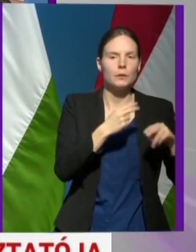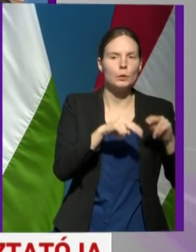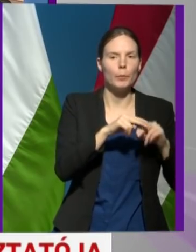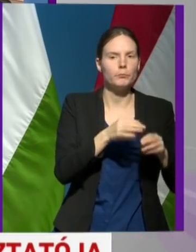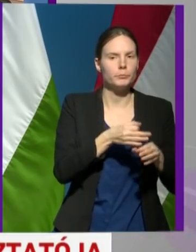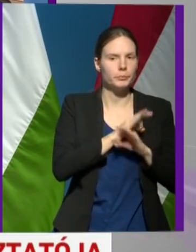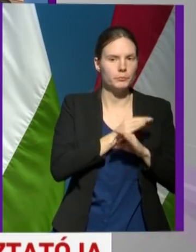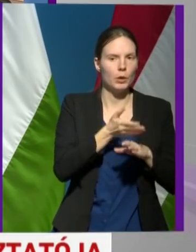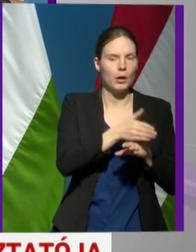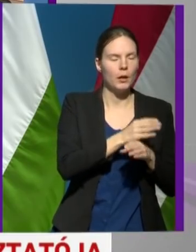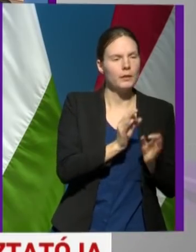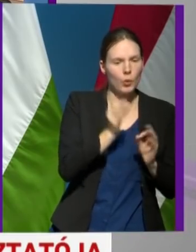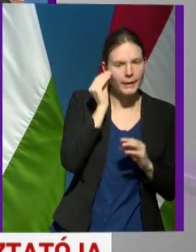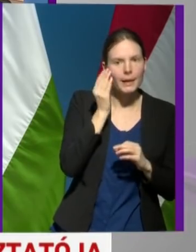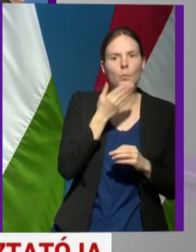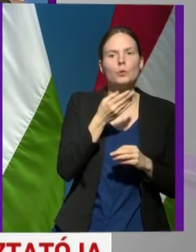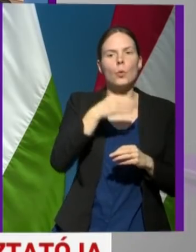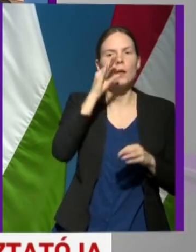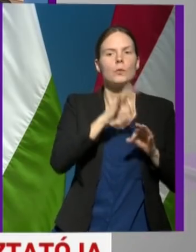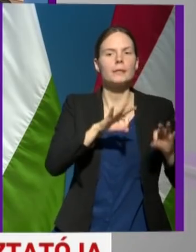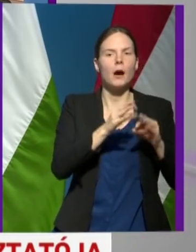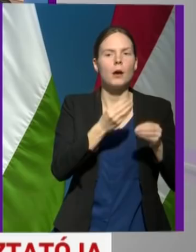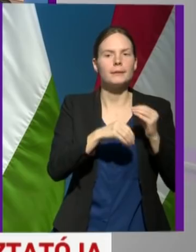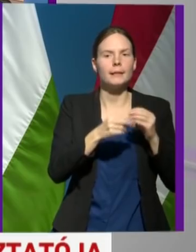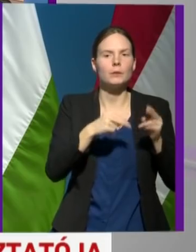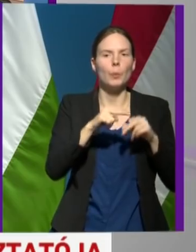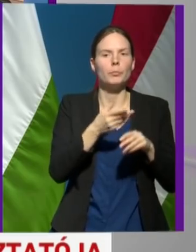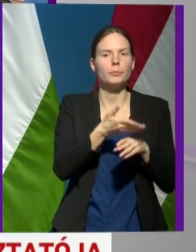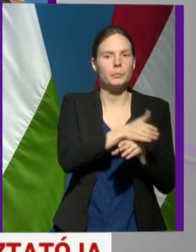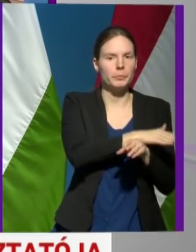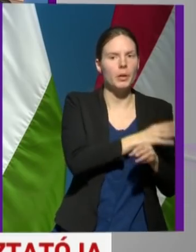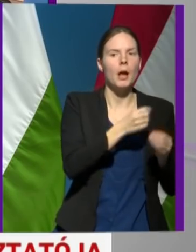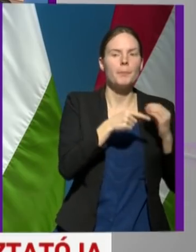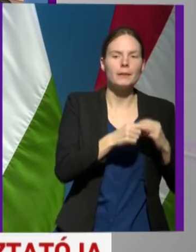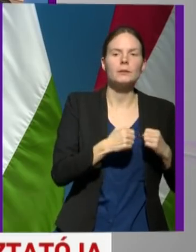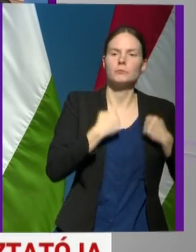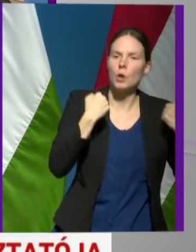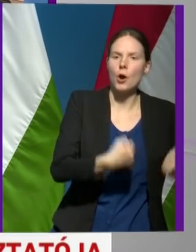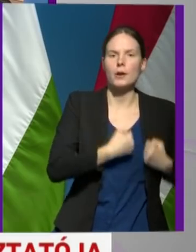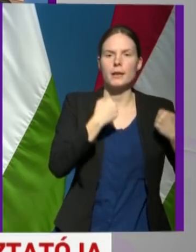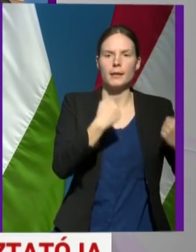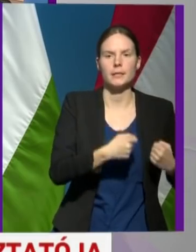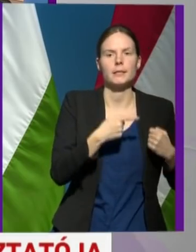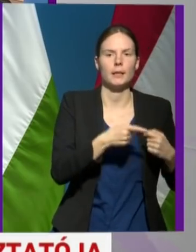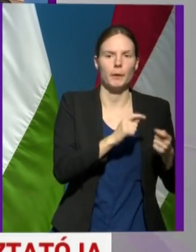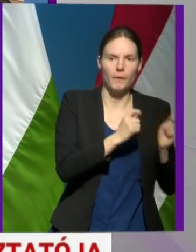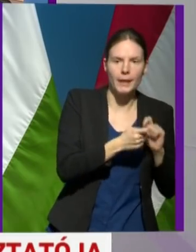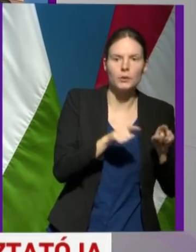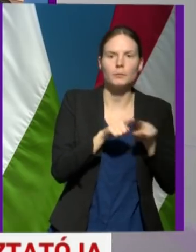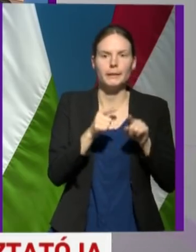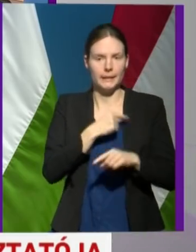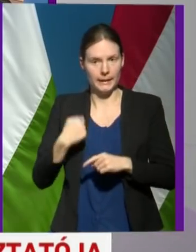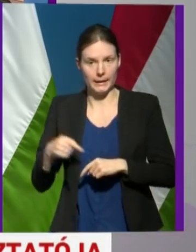Jól értettem, hogy akkor az Olaszországban azért van több haláros áldozat, mert az egy agresszívebb változat, mint az, amelyik